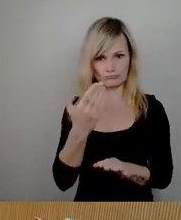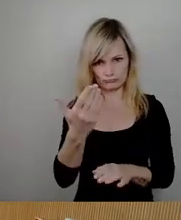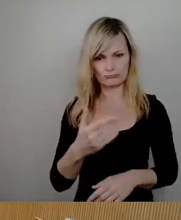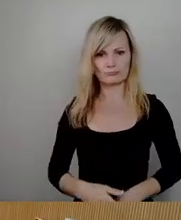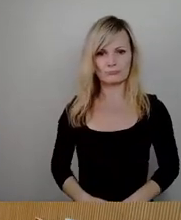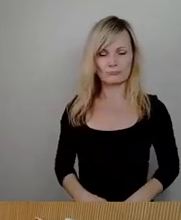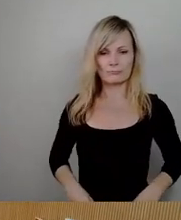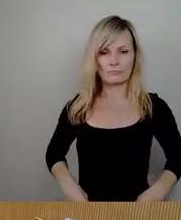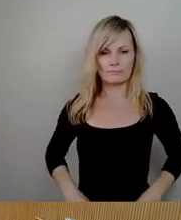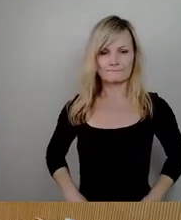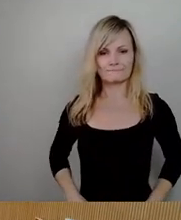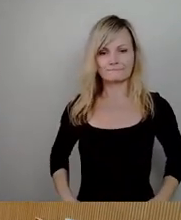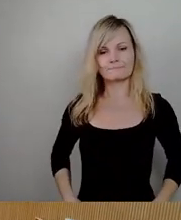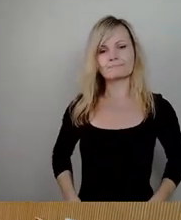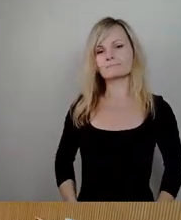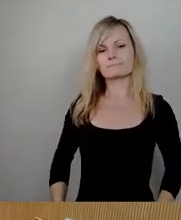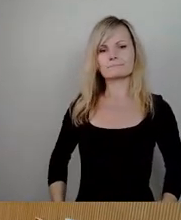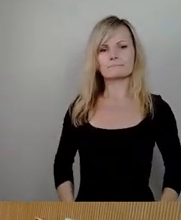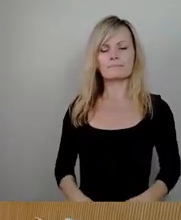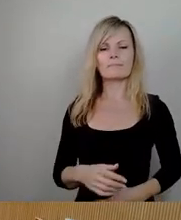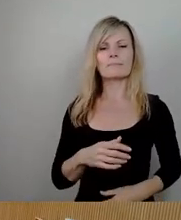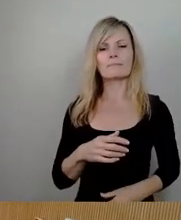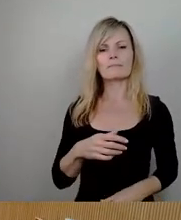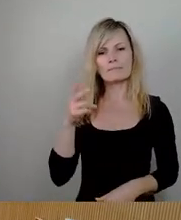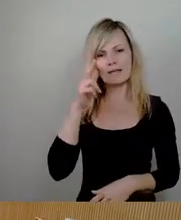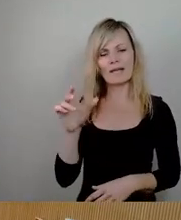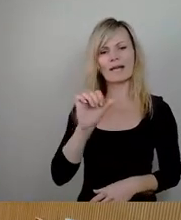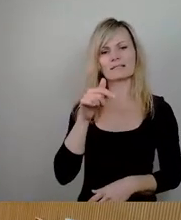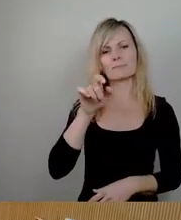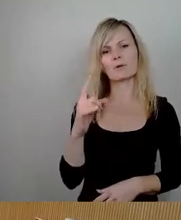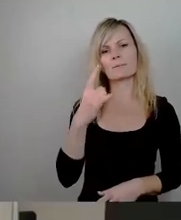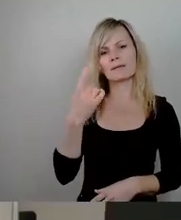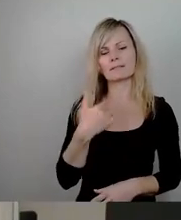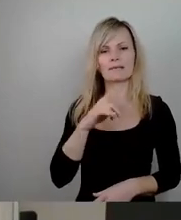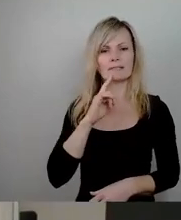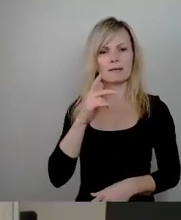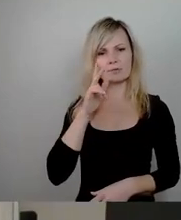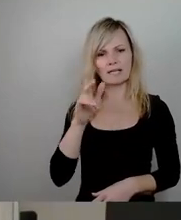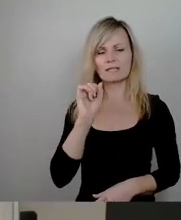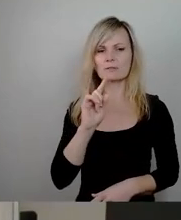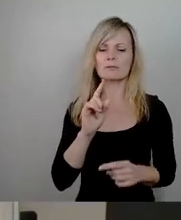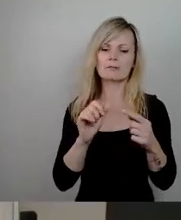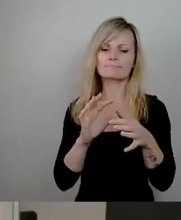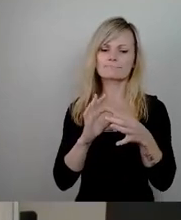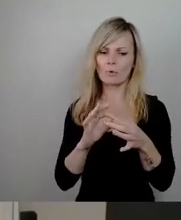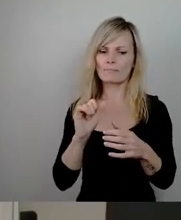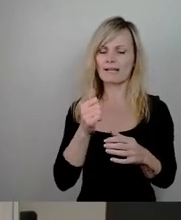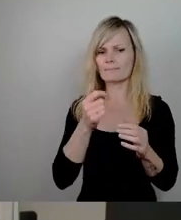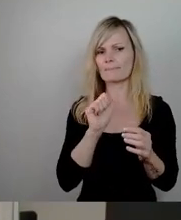Herr erster Bürgermeister, meine Damen und Herren, ich möchte noch mal auf ein paar Argumente eingehen. Also erstens, ich bin der Auffassung,